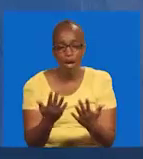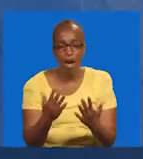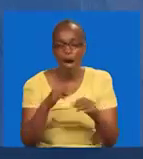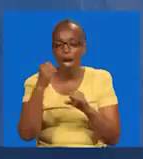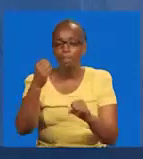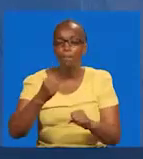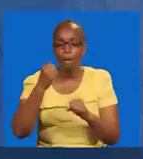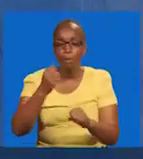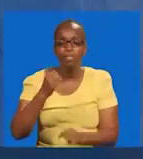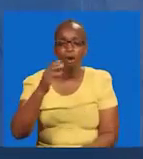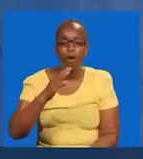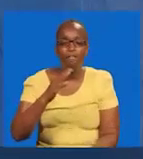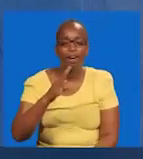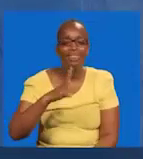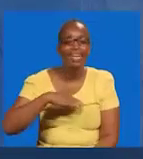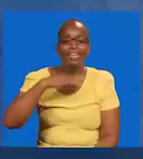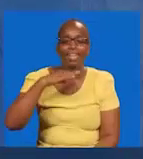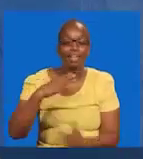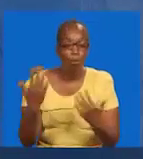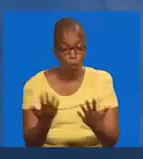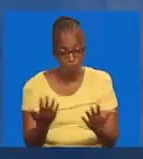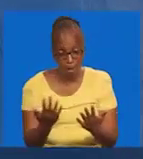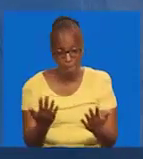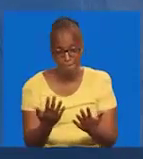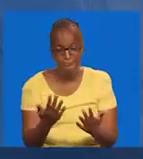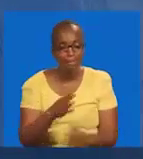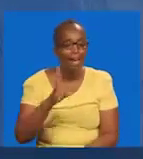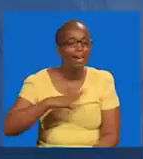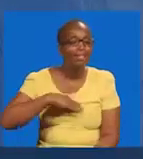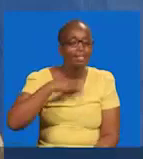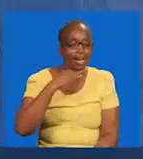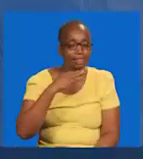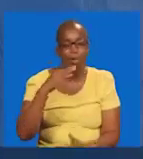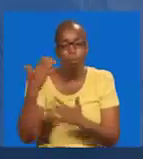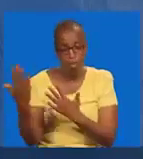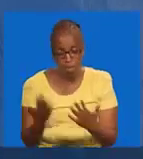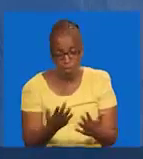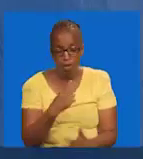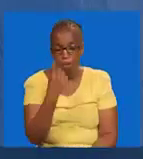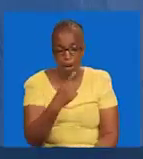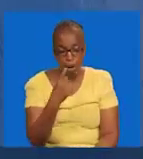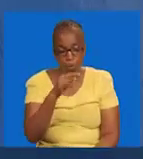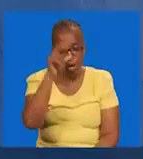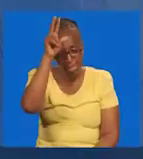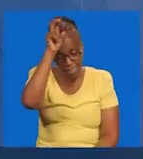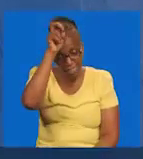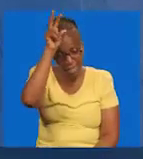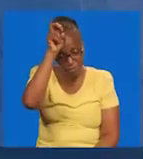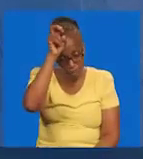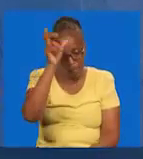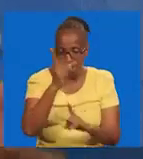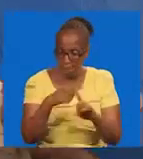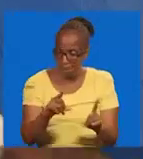Wapi nguvu zako kifo? Umeshintwa. Kifo kilicho leto na shetani